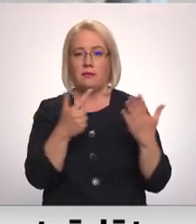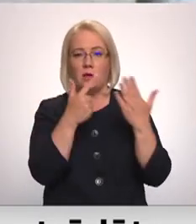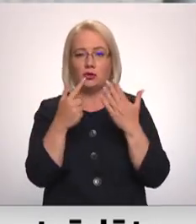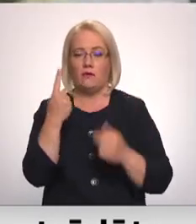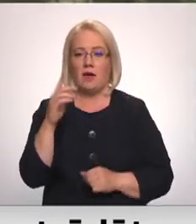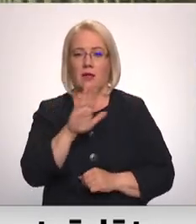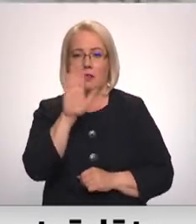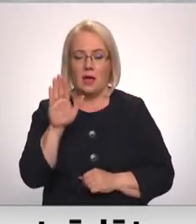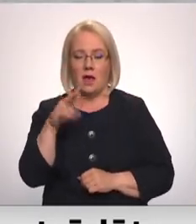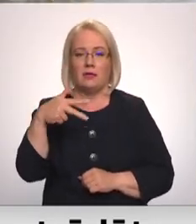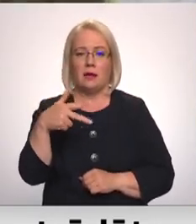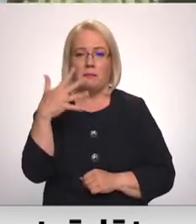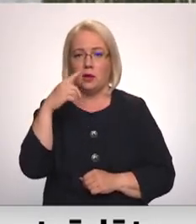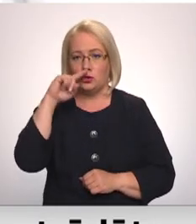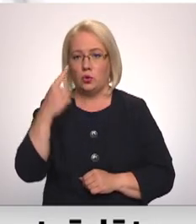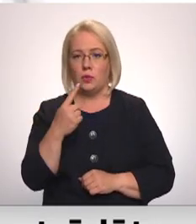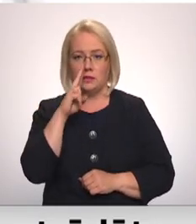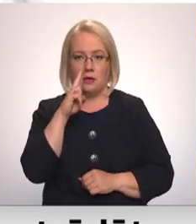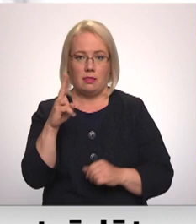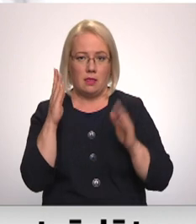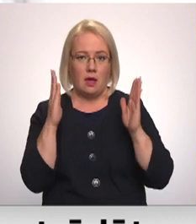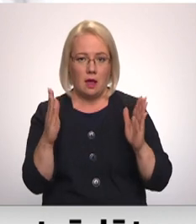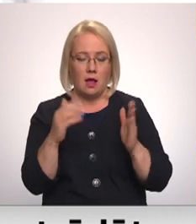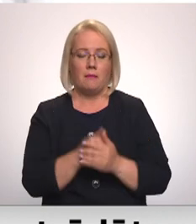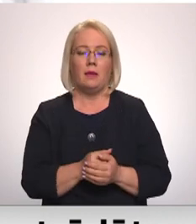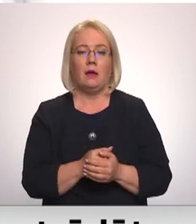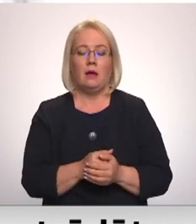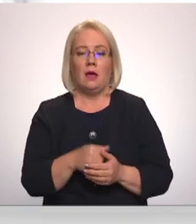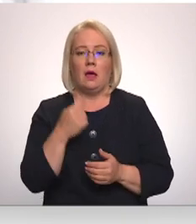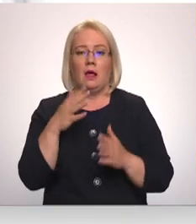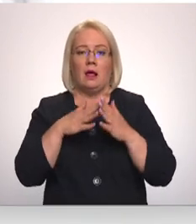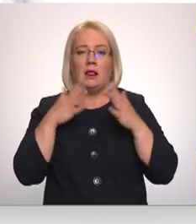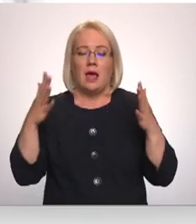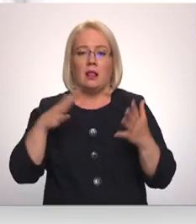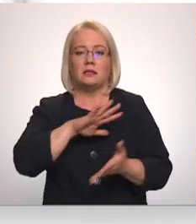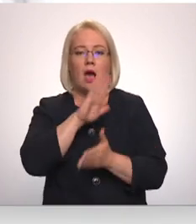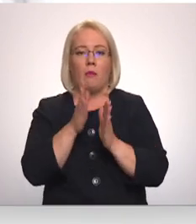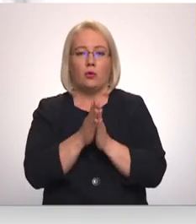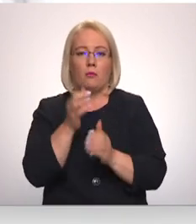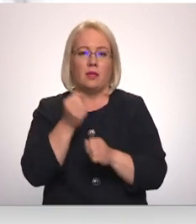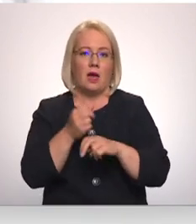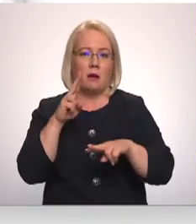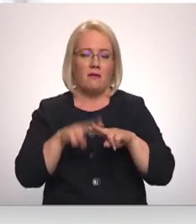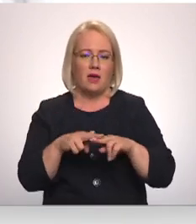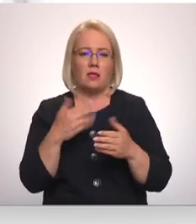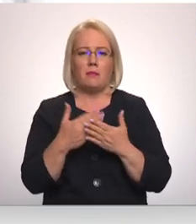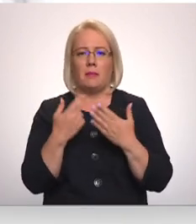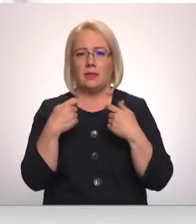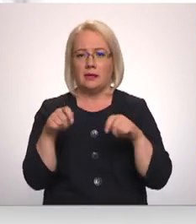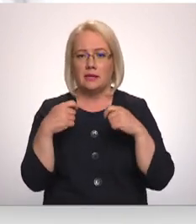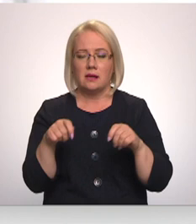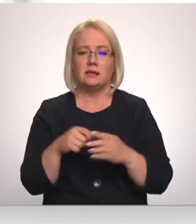35 stundas nedēļā. Vienmēr būtiskums liela apjomu darba vietas ir tieši tirsniecībā,